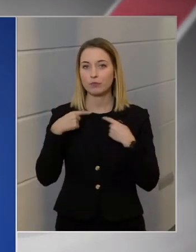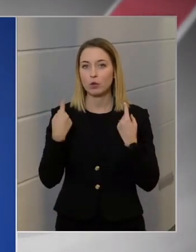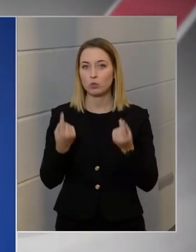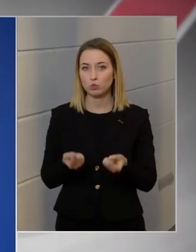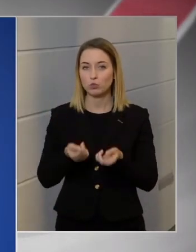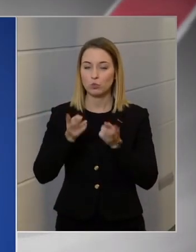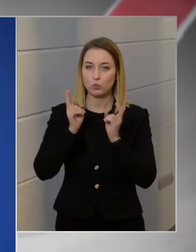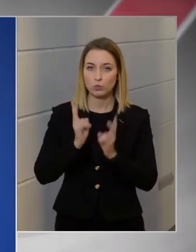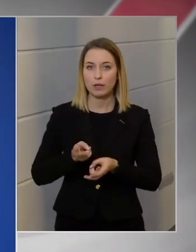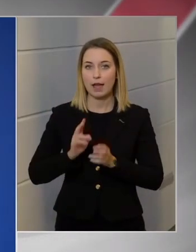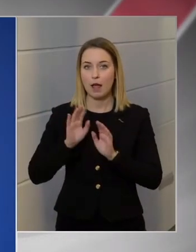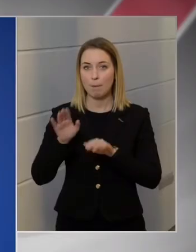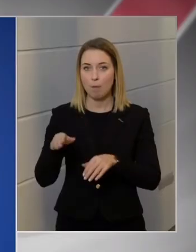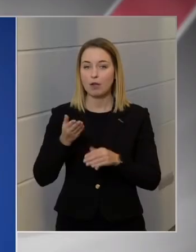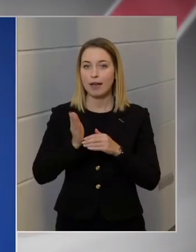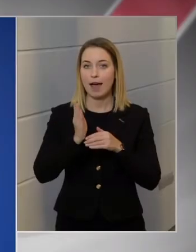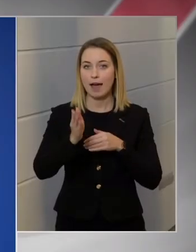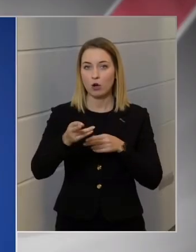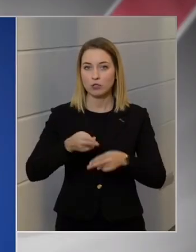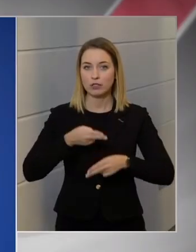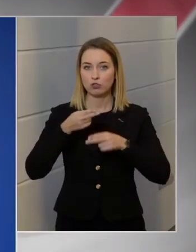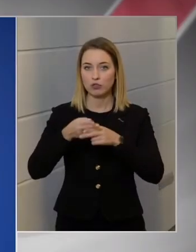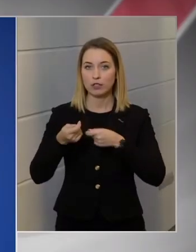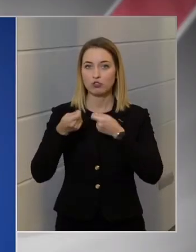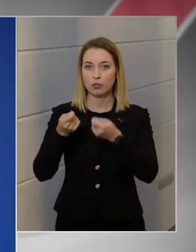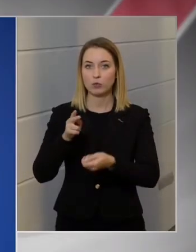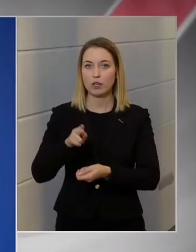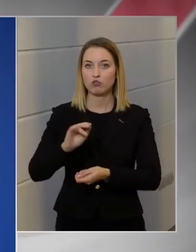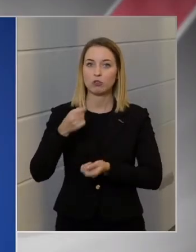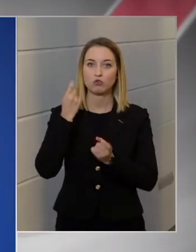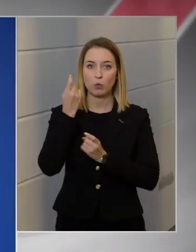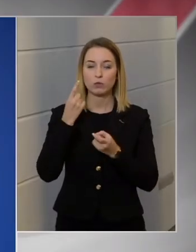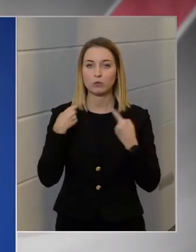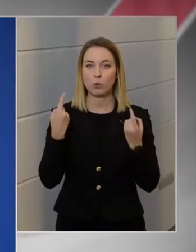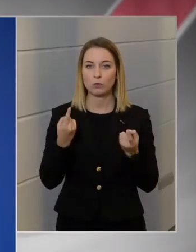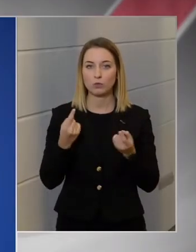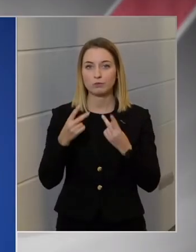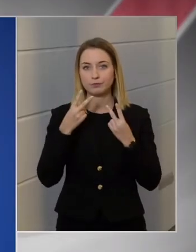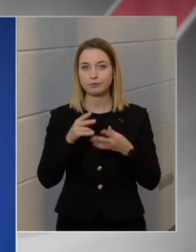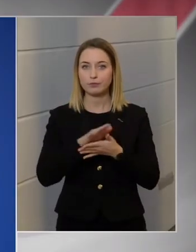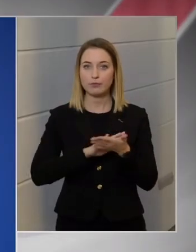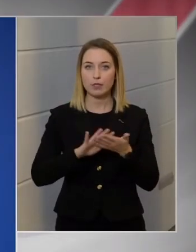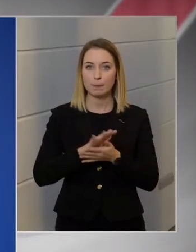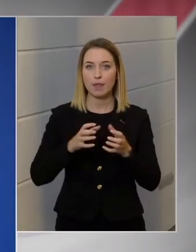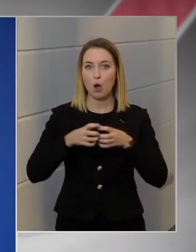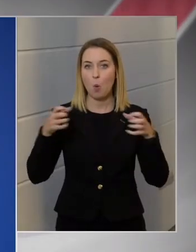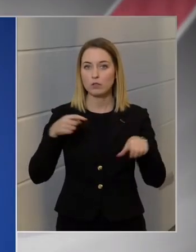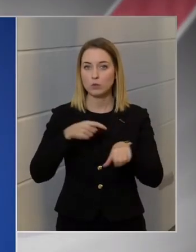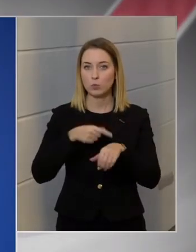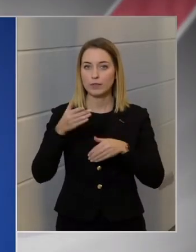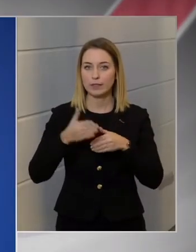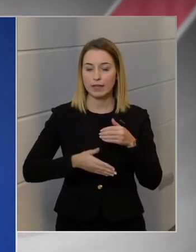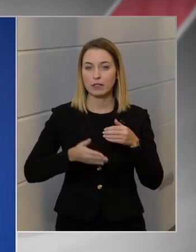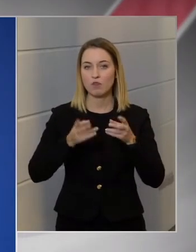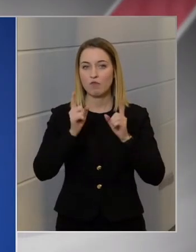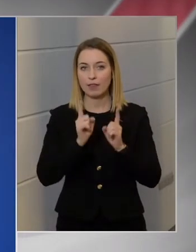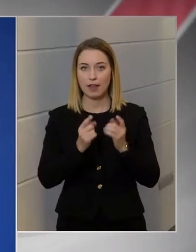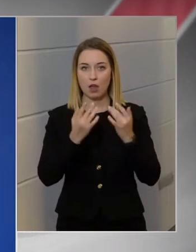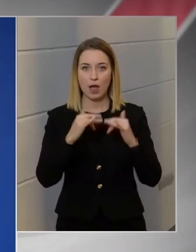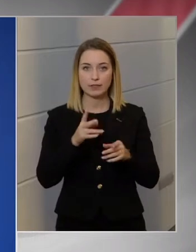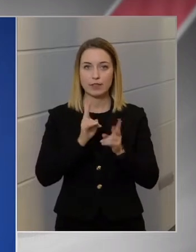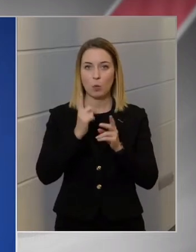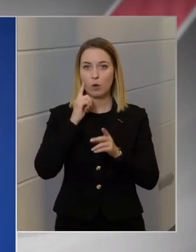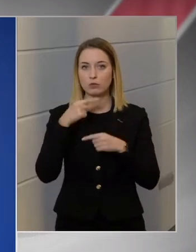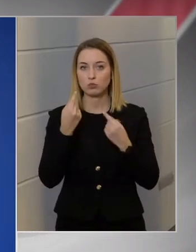hogy kell majd ágazati segítségnyújtásra is gondolnunk. Nézzük azt, hogy milyen hosszú ideig áll fenn a helyzet, milyen formában tudunk segítséget